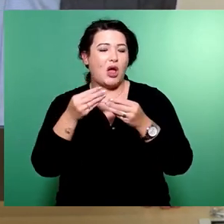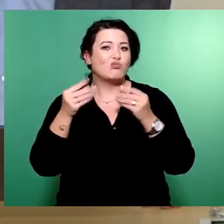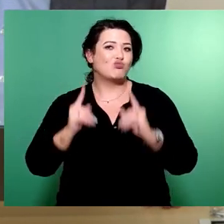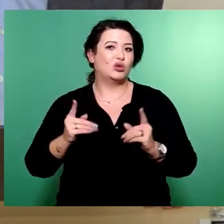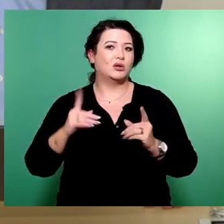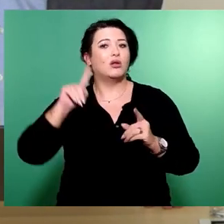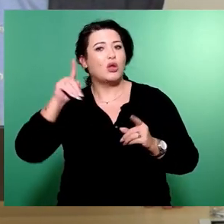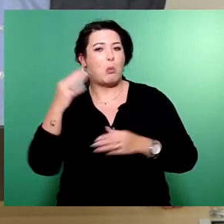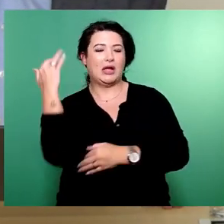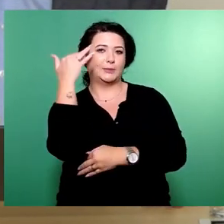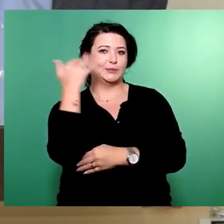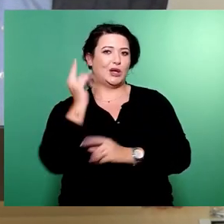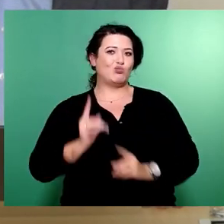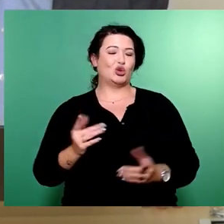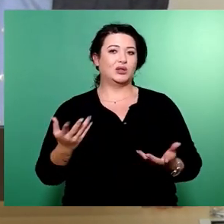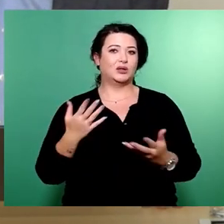-Wissermann.